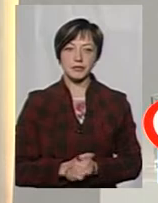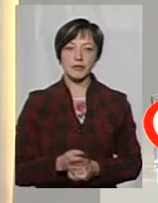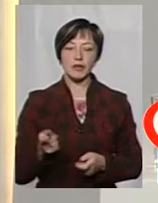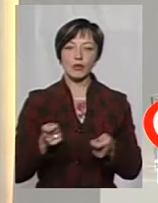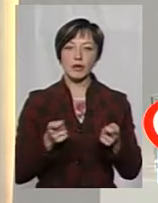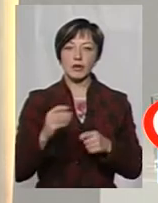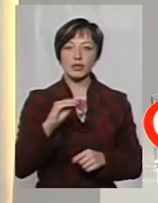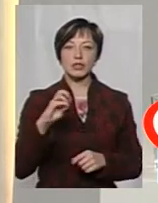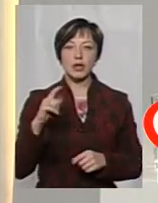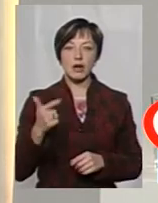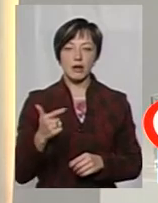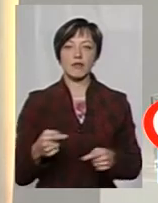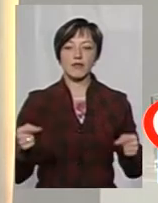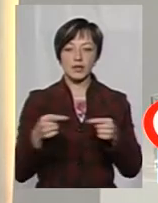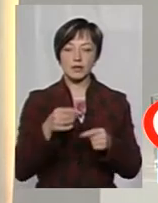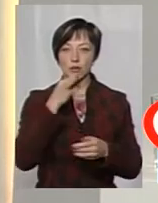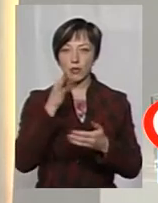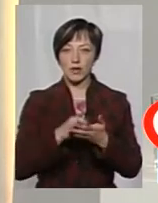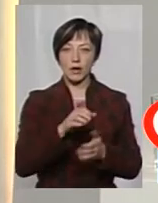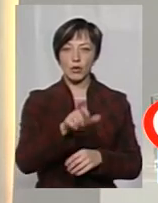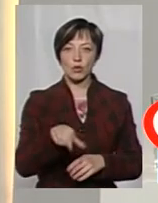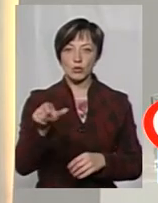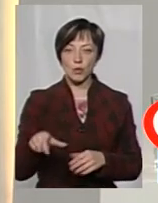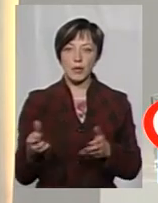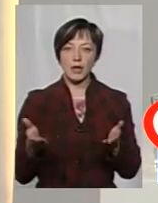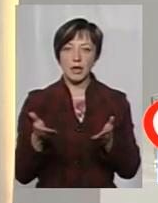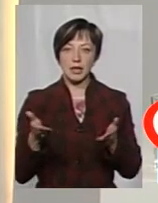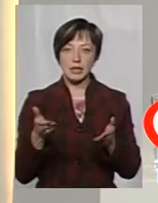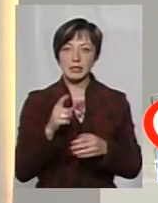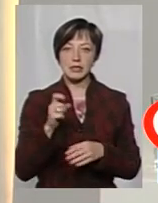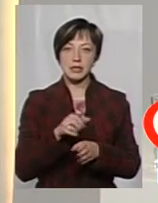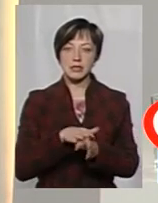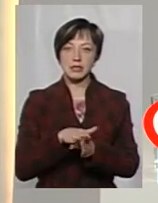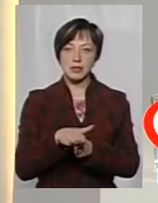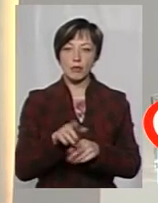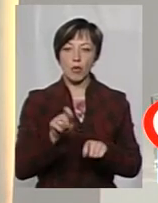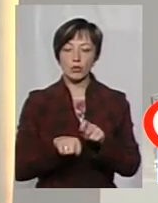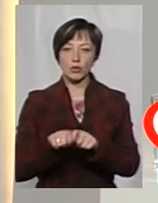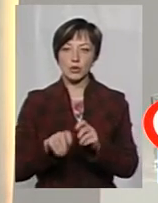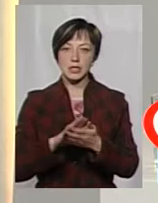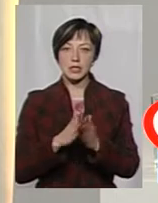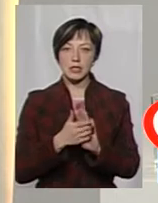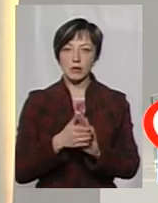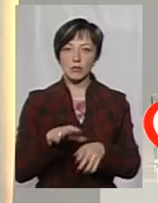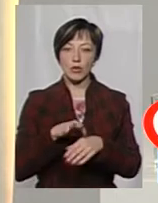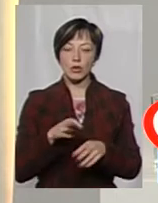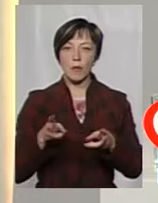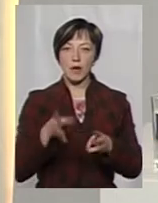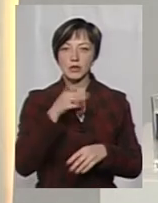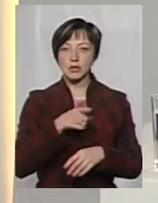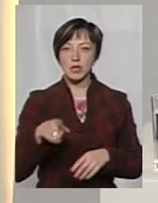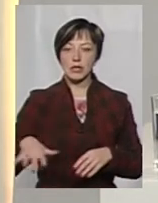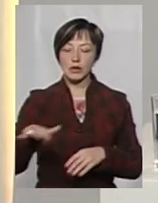-комунального господарства визначені відповідальні остоби, які за здійсненням контролю за станом проходження опального сезону на